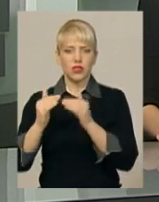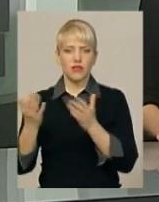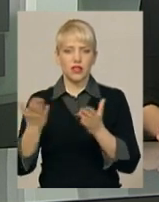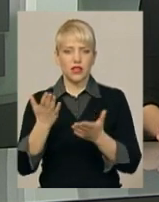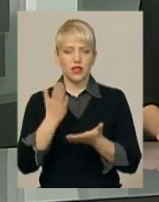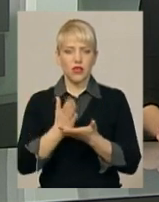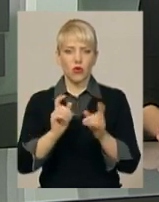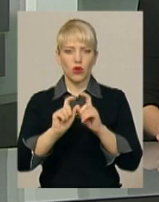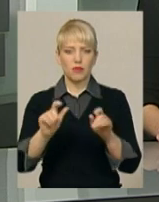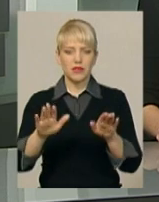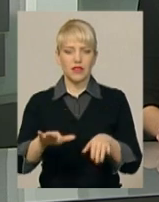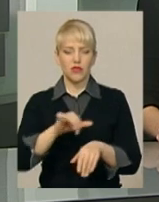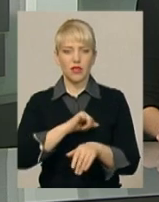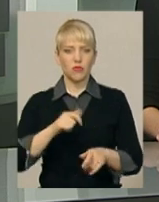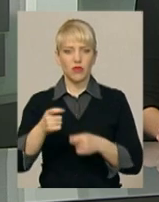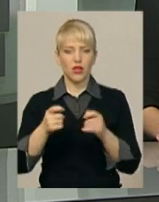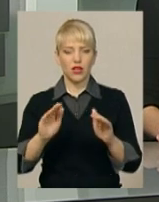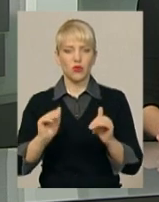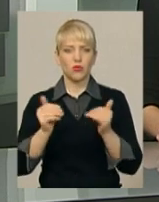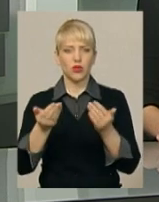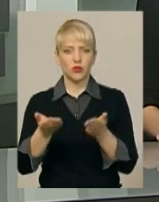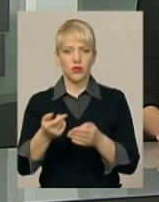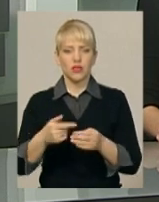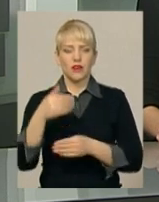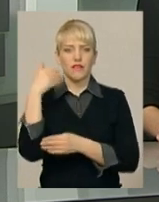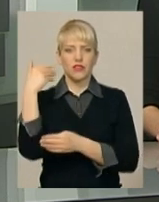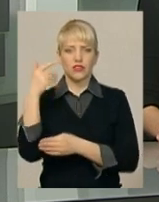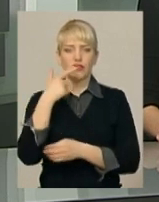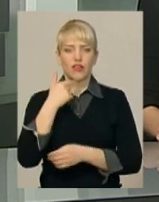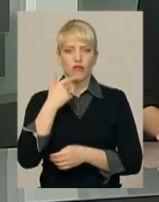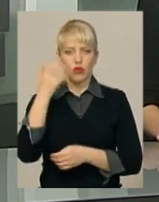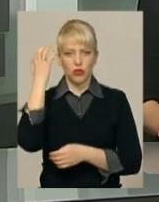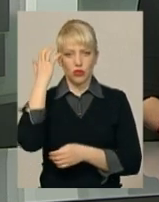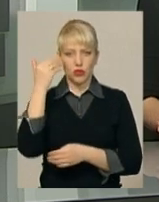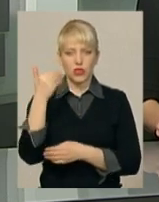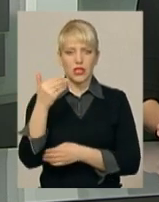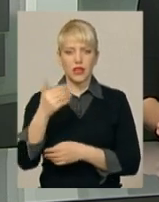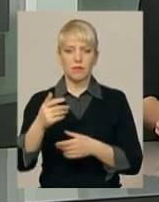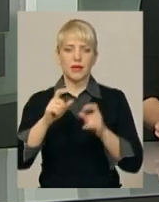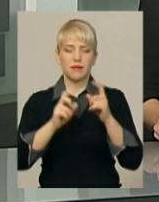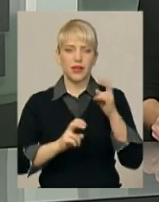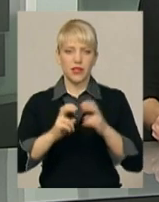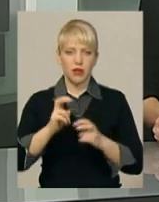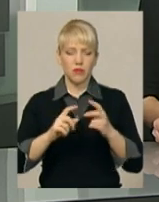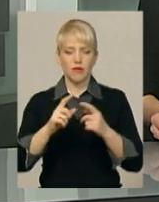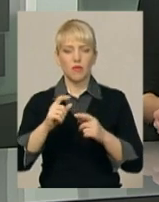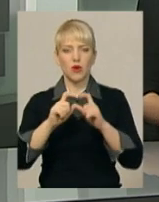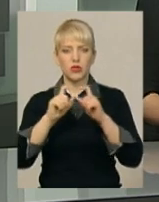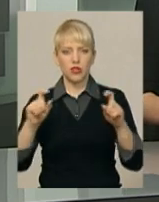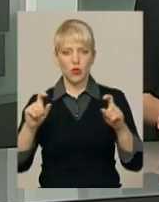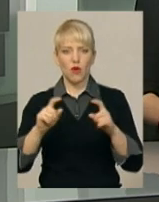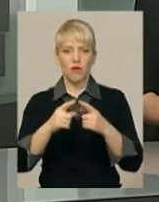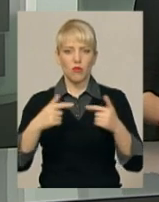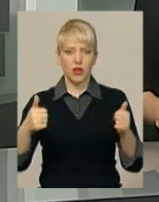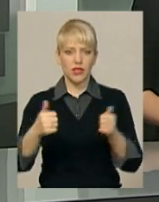місцевого самоврядування. Рекомендують вивішувати червоно-чорний стяг і підприємствам, установам і організаціям незалежно від форм